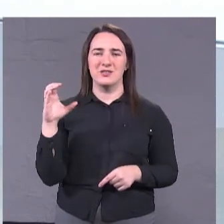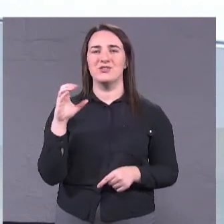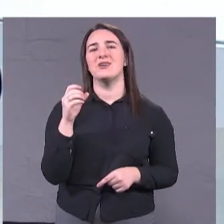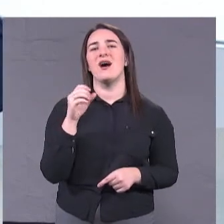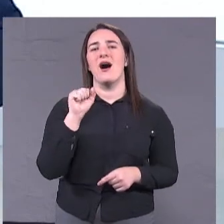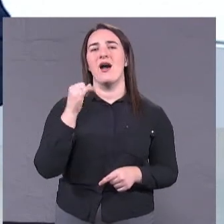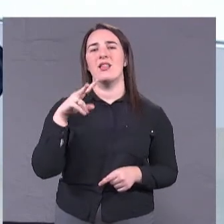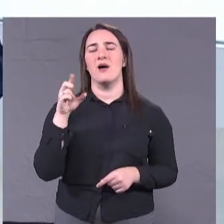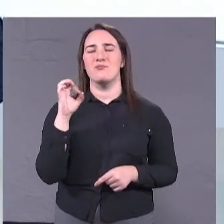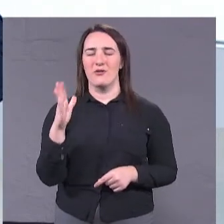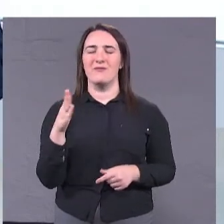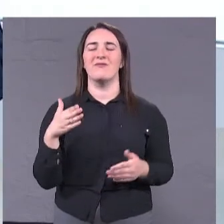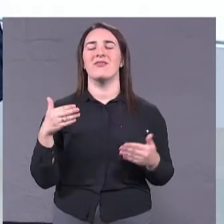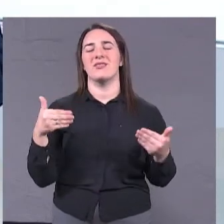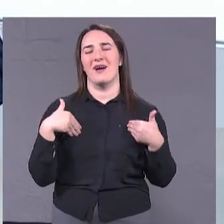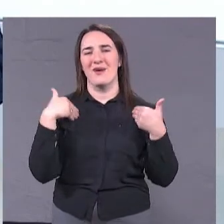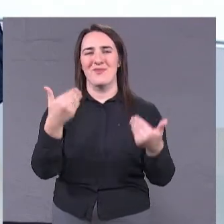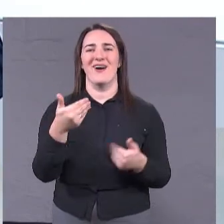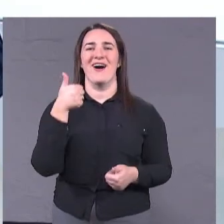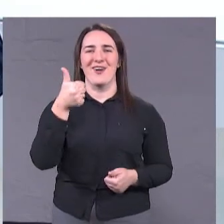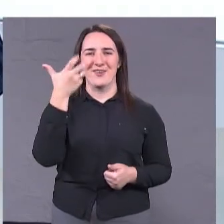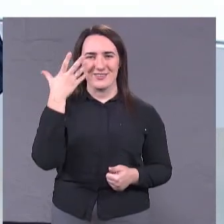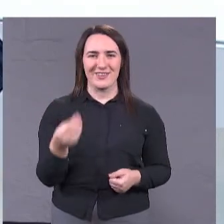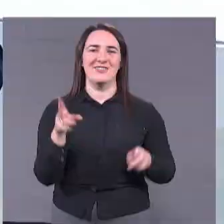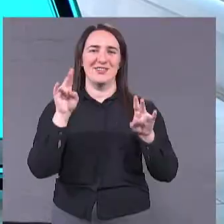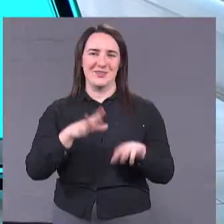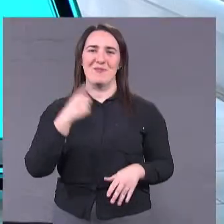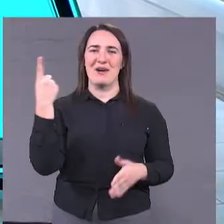бажаємо вам гарного дня і залишайтеся з першим міським.